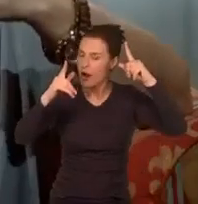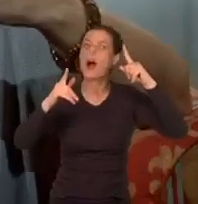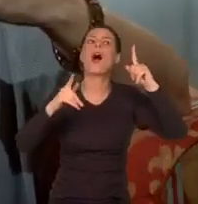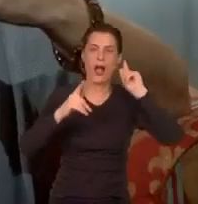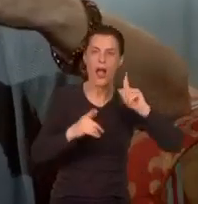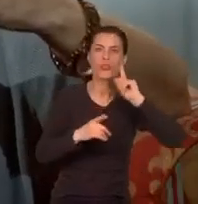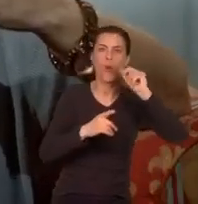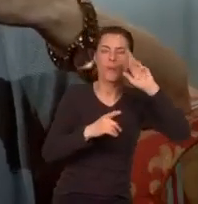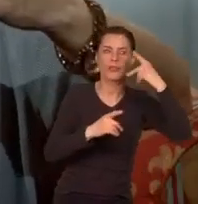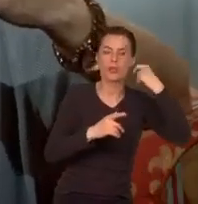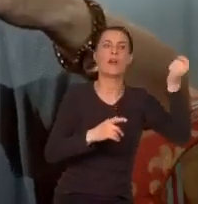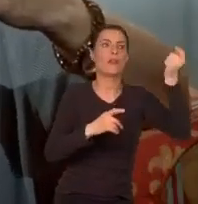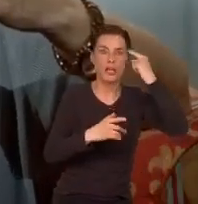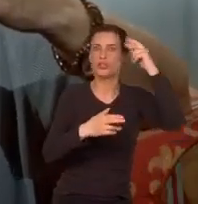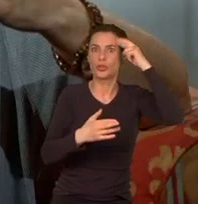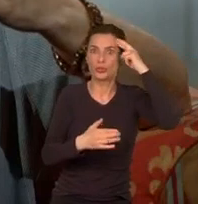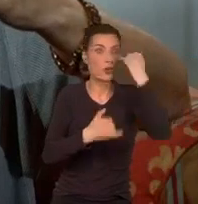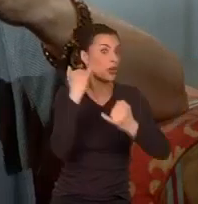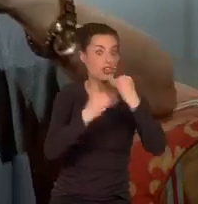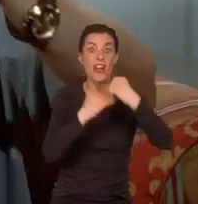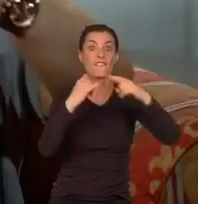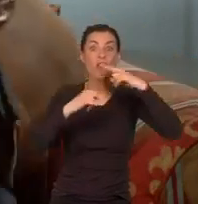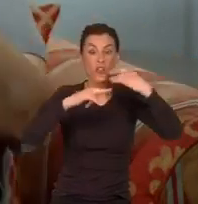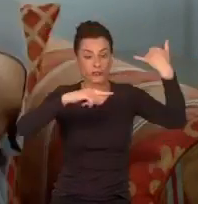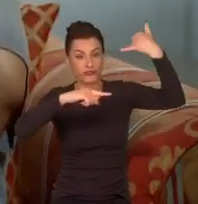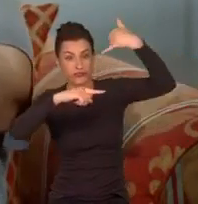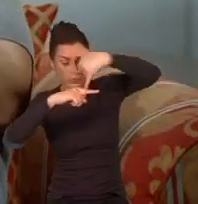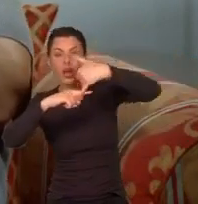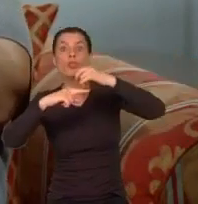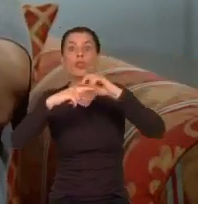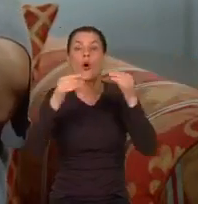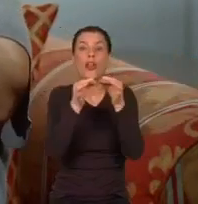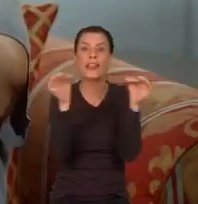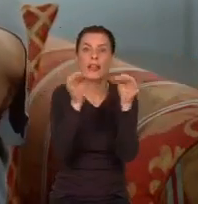Domenico Fontana natychmiast zrozumiał, że jeśli poleje lin wodą, skurczą się.